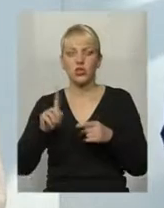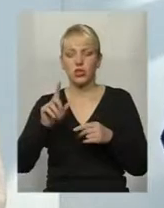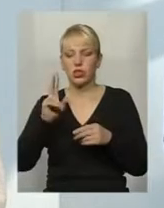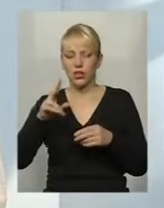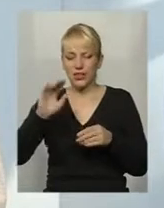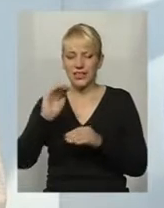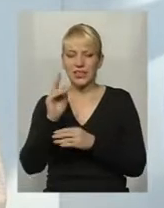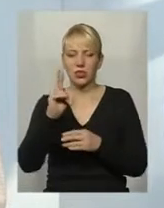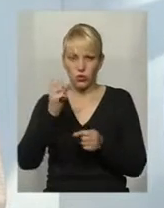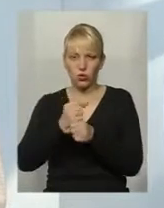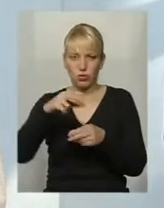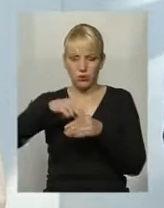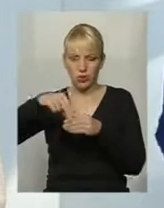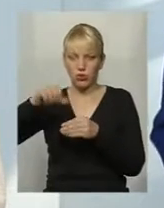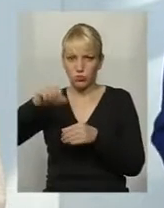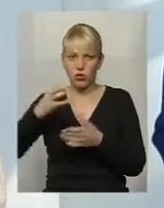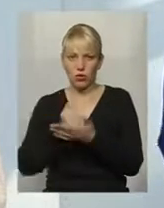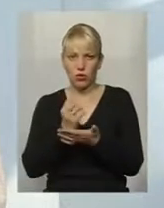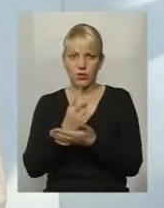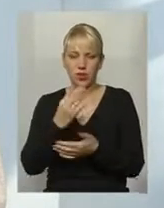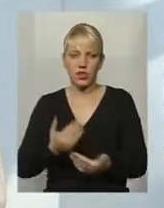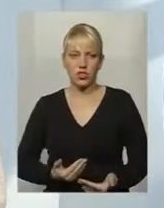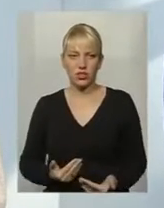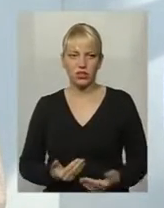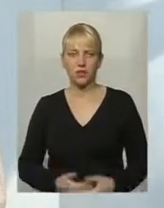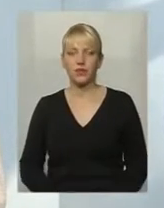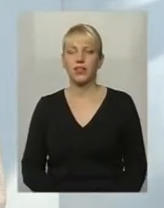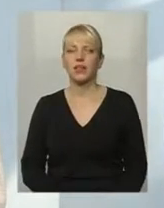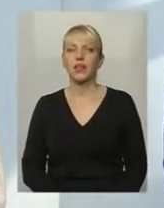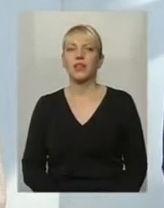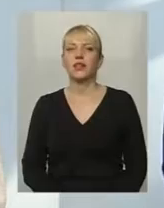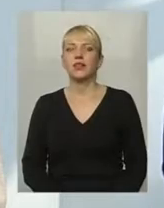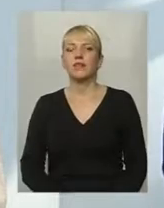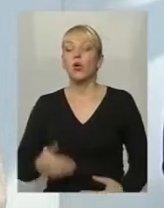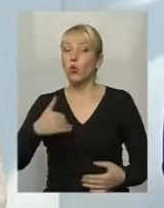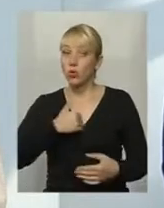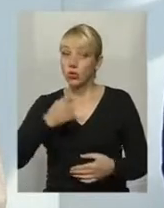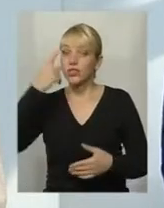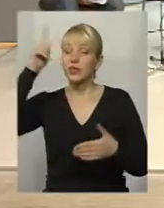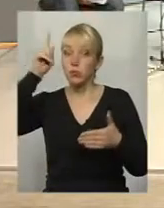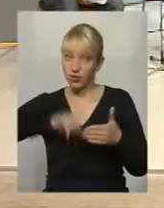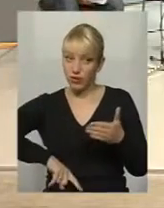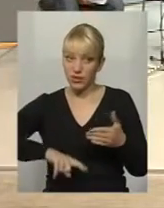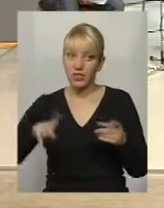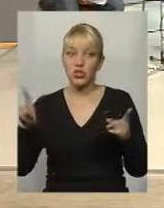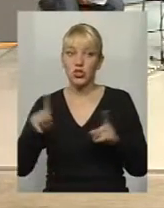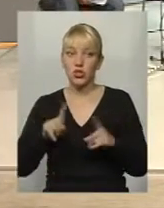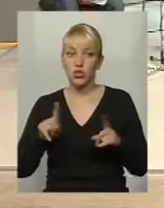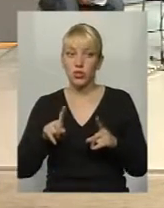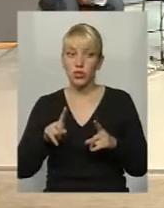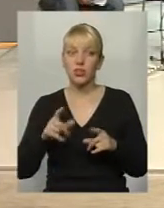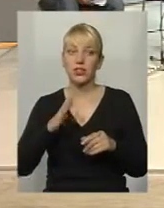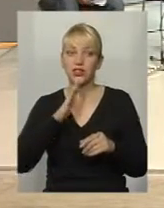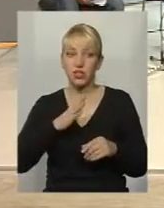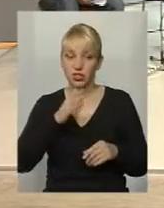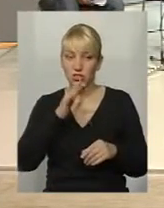прищепки, зможе собі заробити на роботу, на життя? Хочеться сподіватися, У журналісти, у нас є спілька. вже